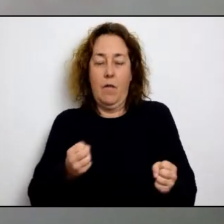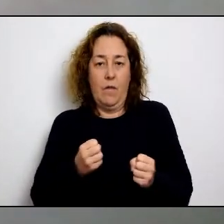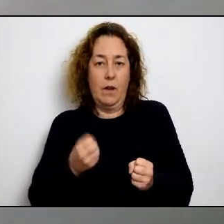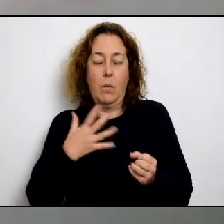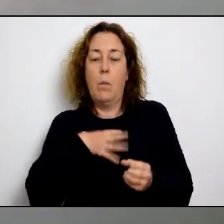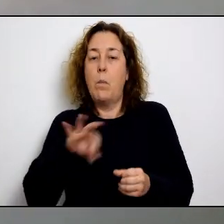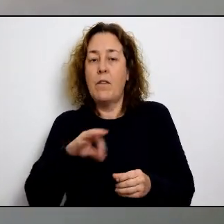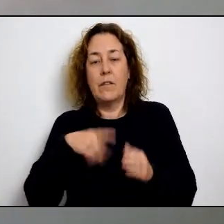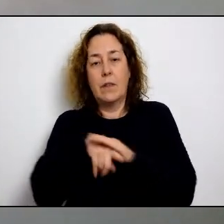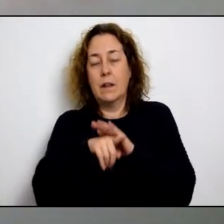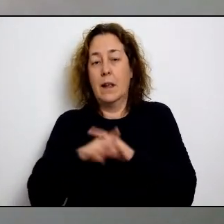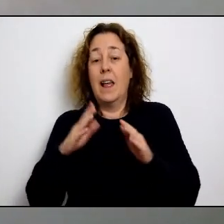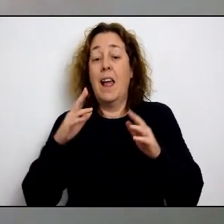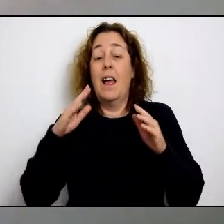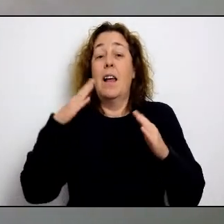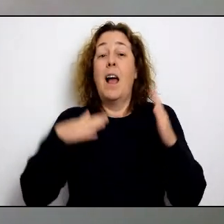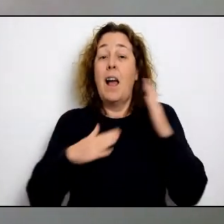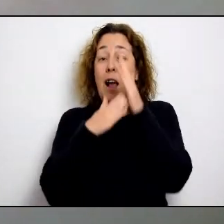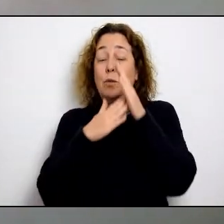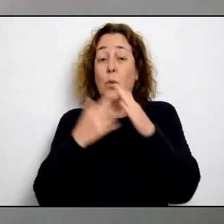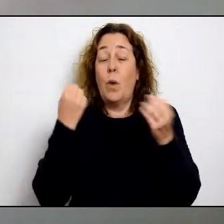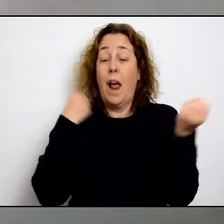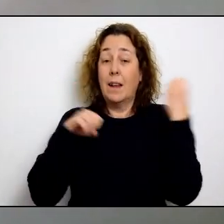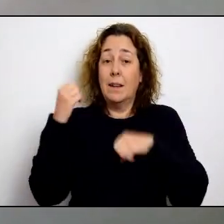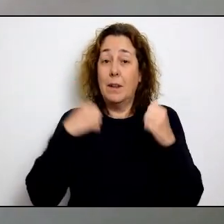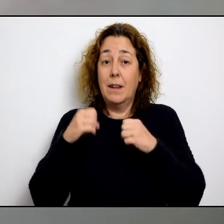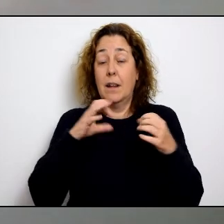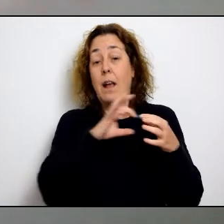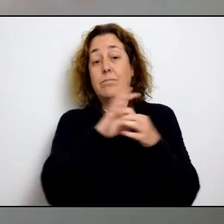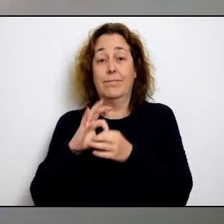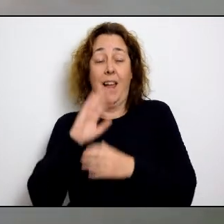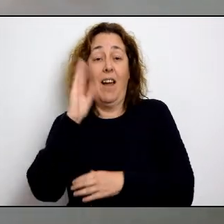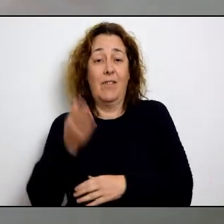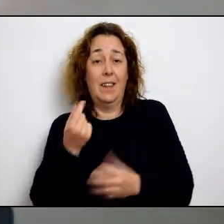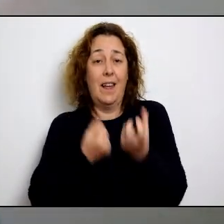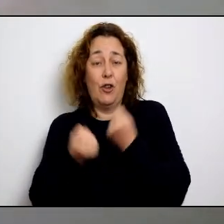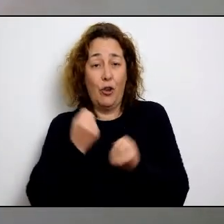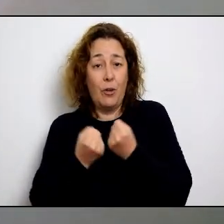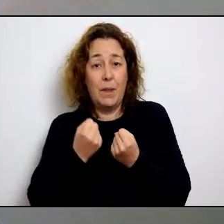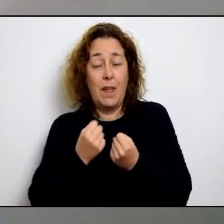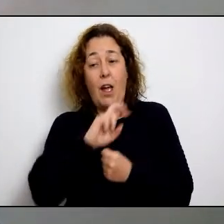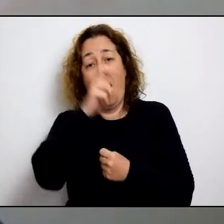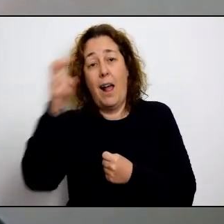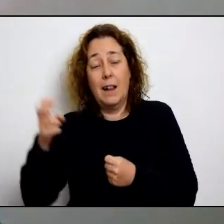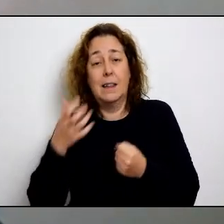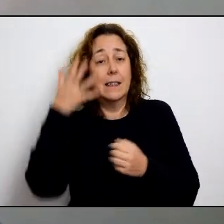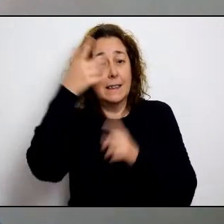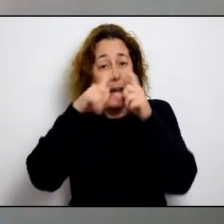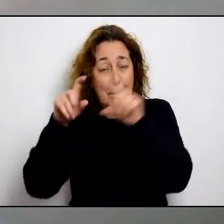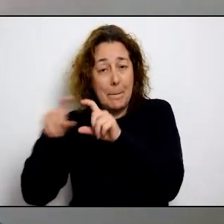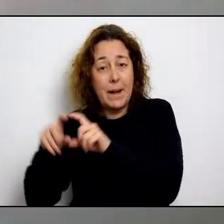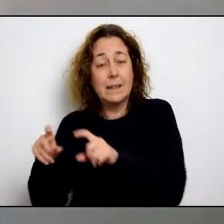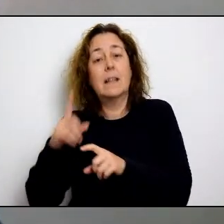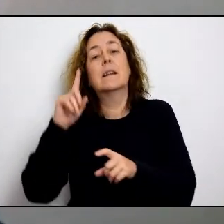nostra illa en el nostre cas a través del que es diu s'havia de força major és a dir, poder acreditar que aquesta aturada de l'activitat